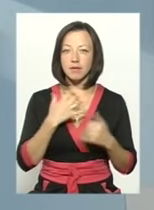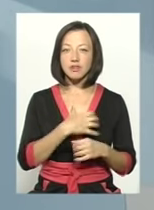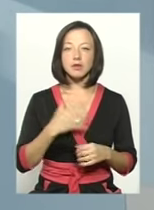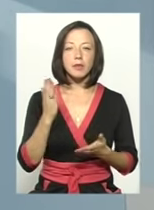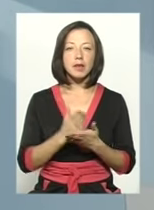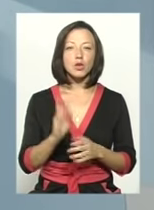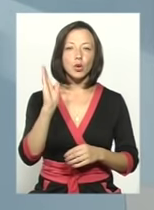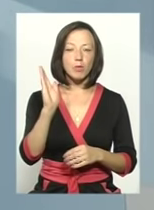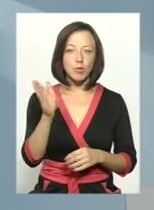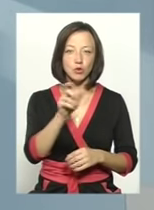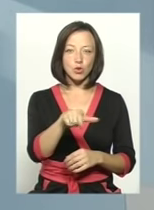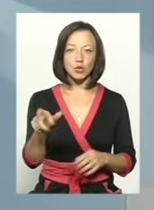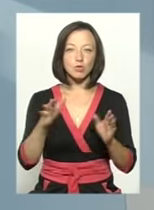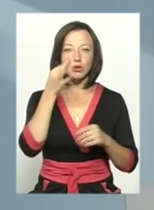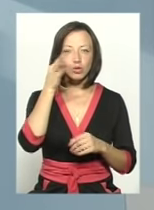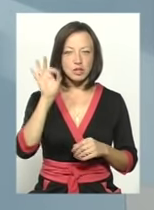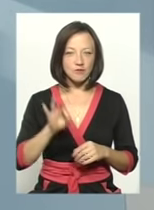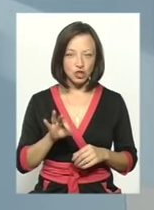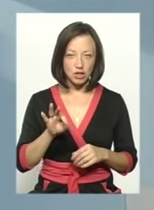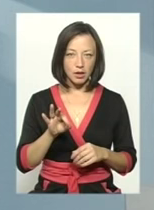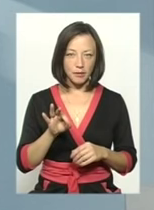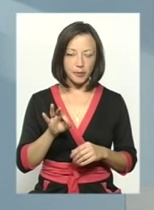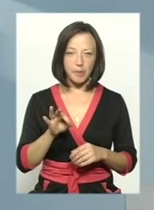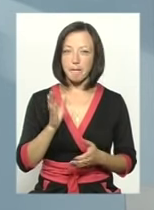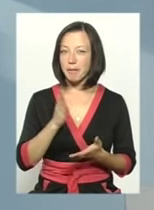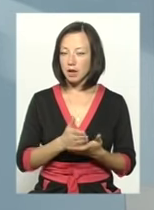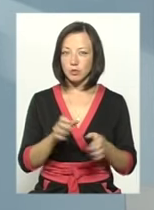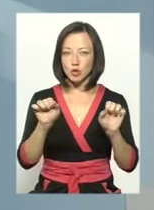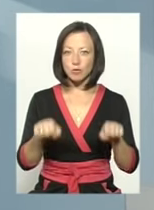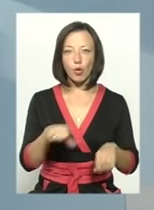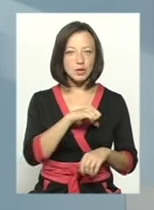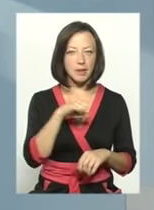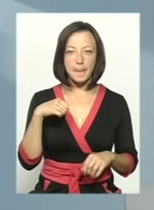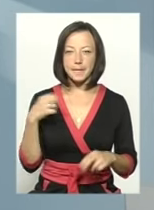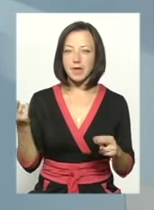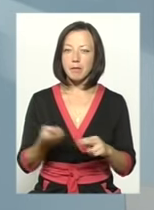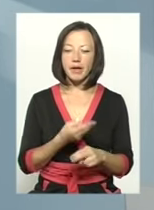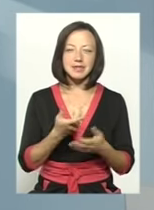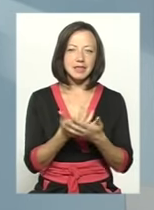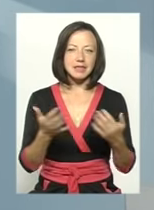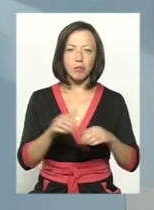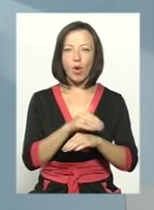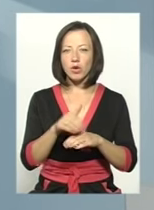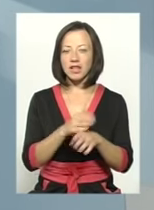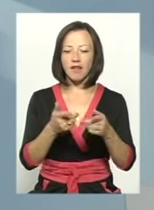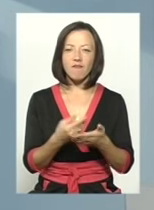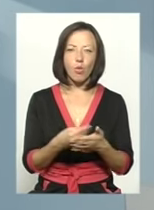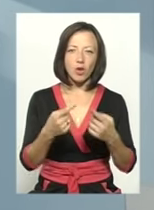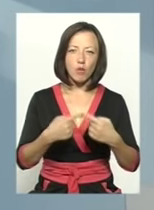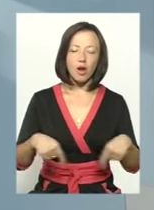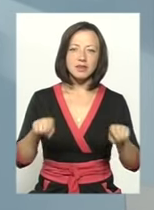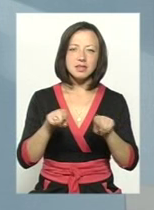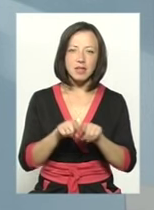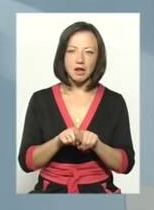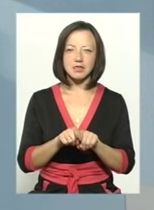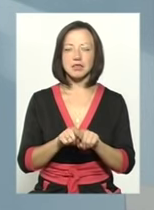майбутньому будуть досвідчені, вони матимуть змогу самі без різних благодійних фондів, організацій, сільських